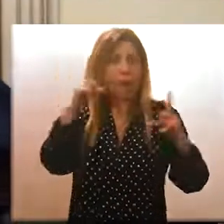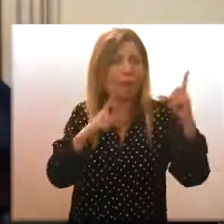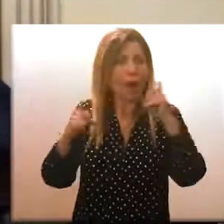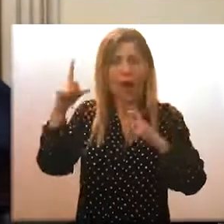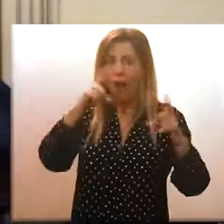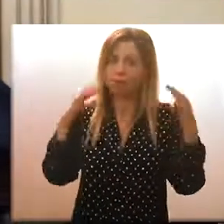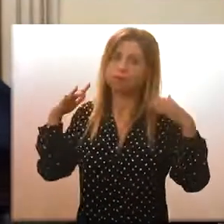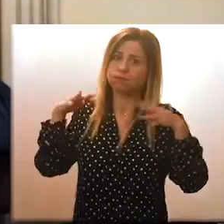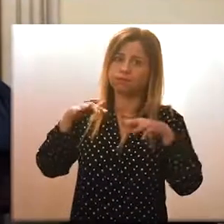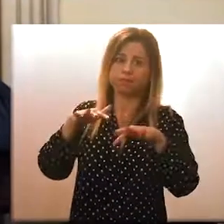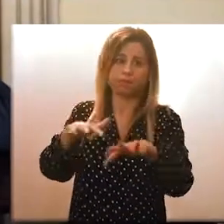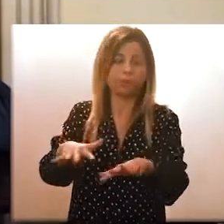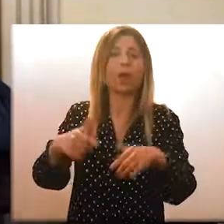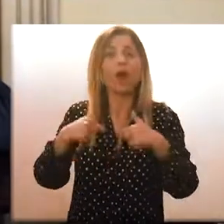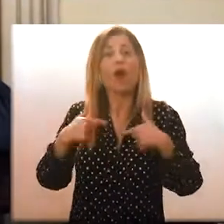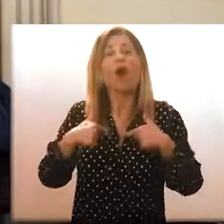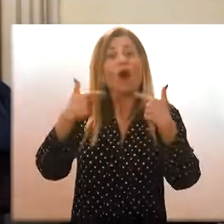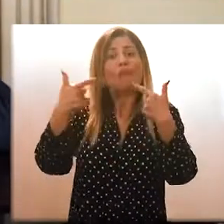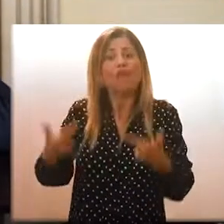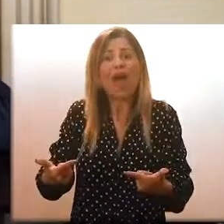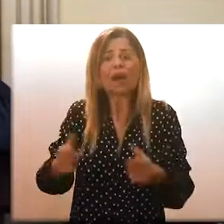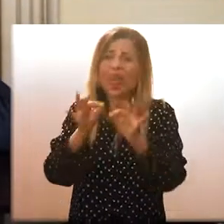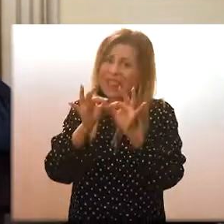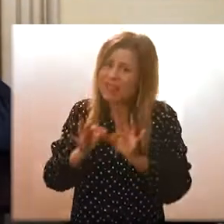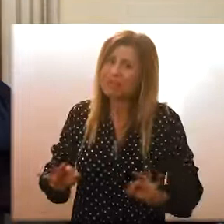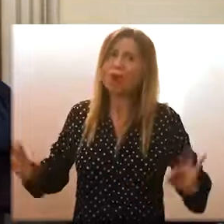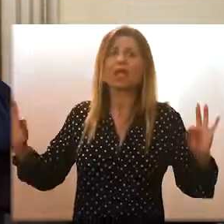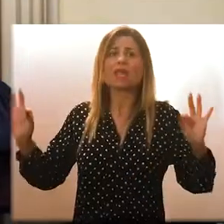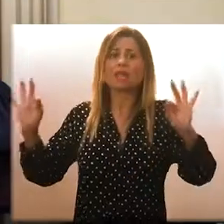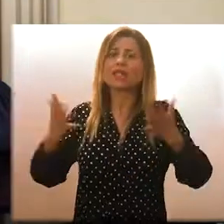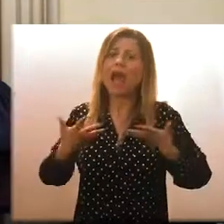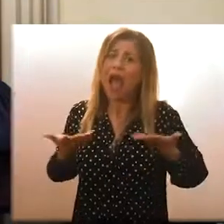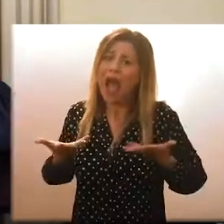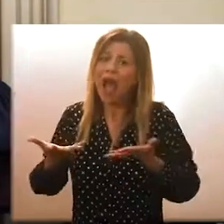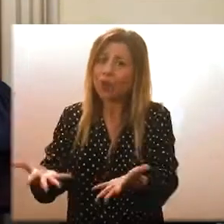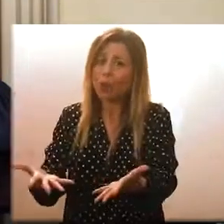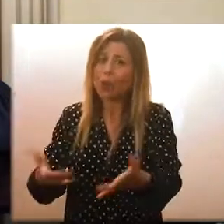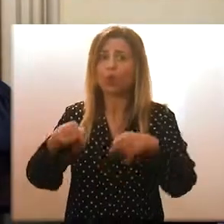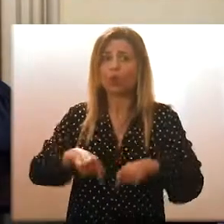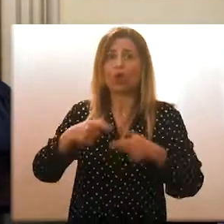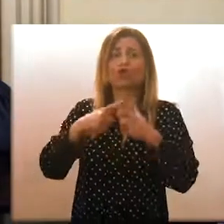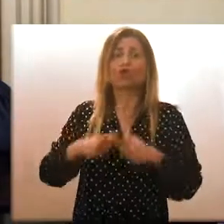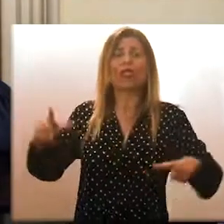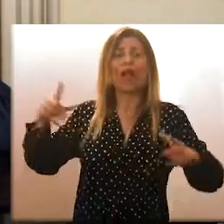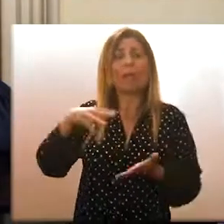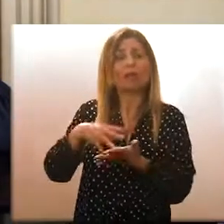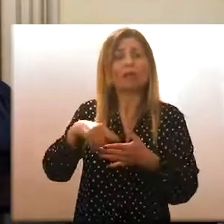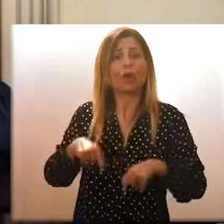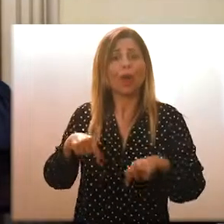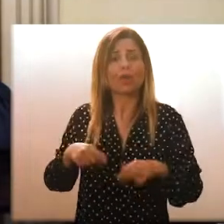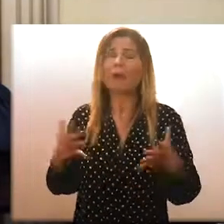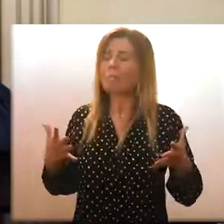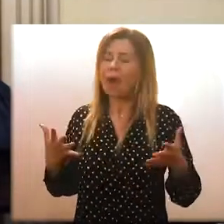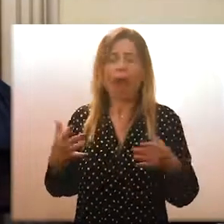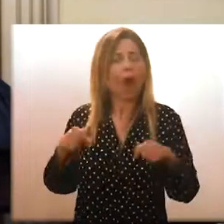noi abbiamo offerto la massima disponibilità, il massimo aiuto come città metropolitana, però ancora oggi ci